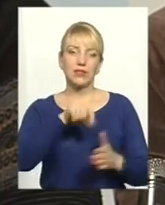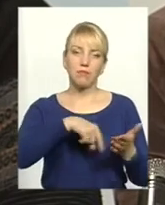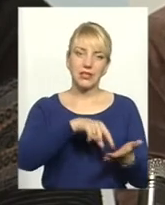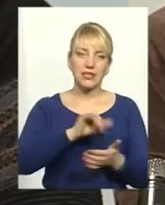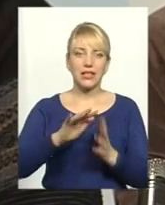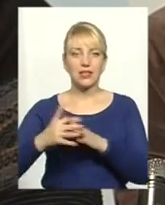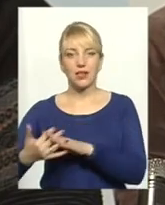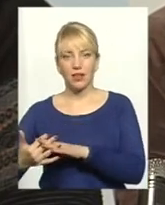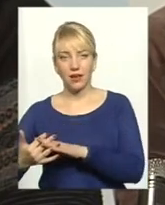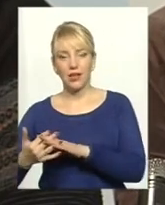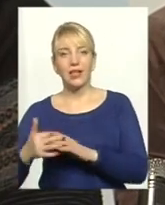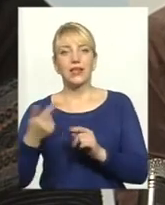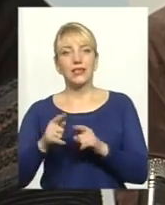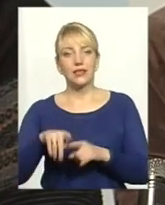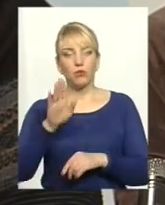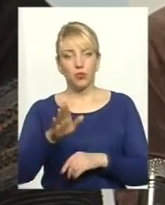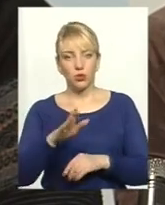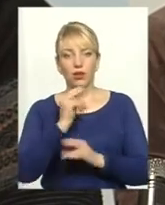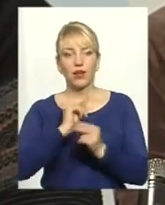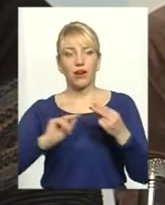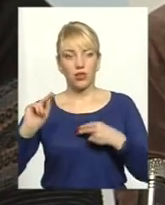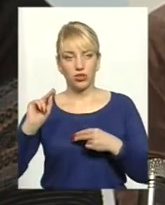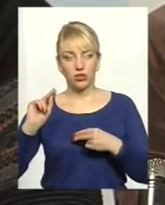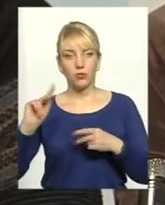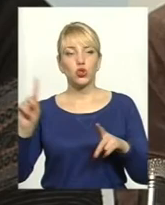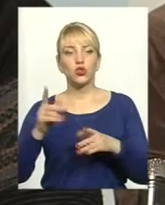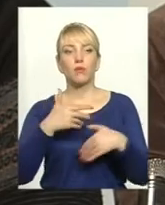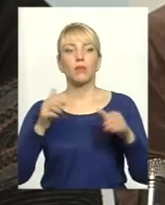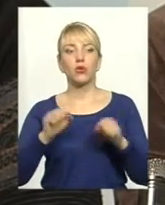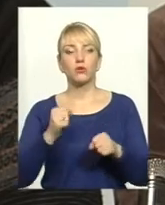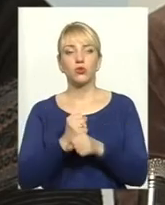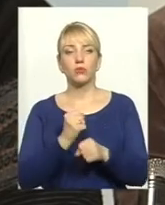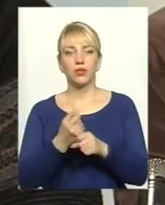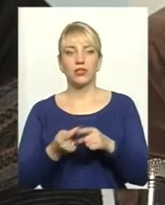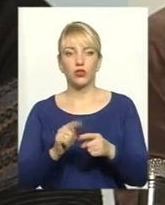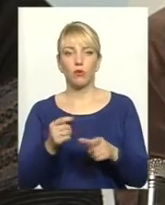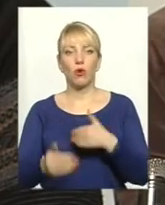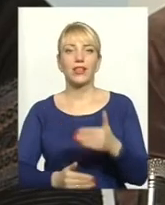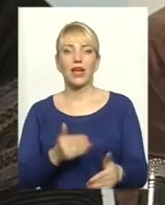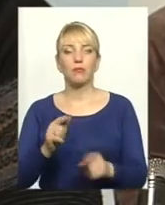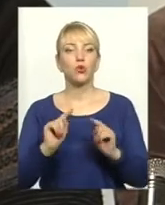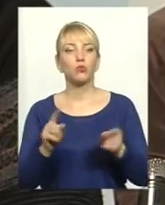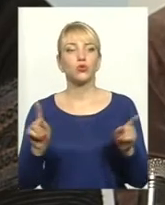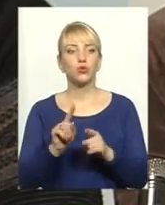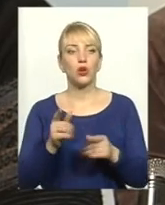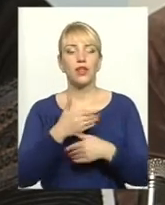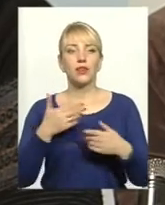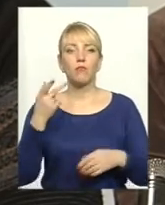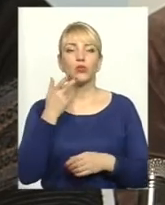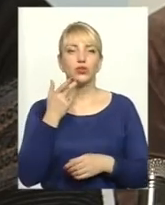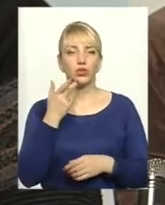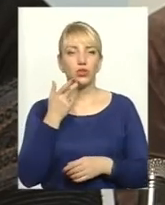із села. І це буде краще, що ми можемо зробити зараз на даному етапі. Тому що нам постійно